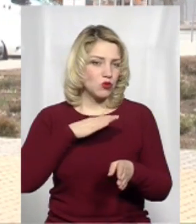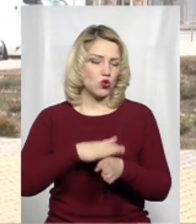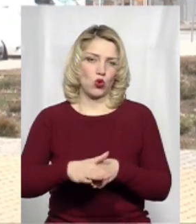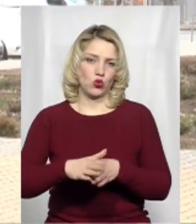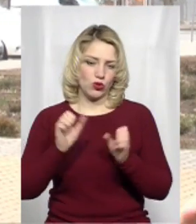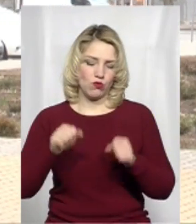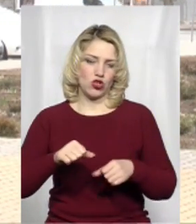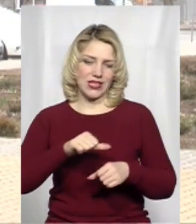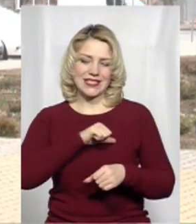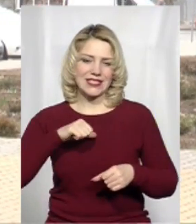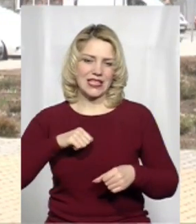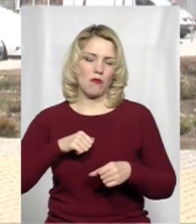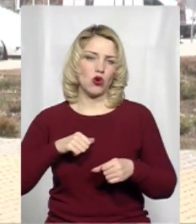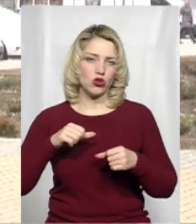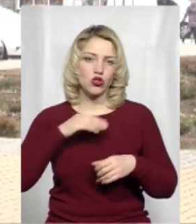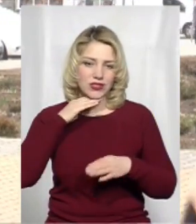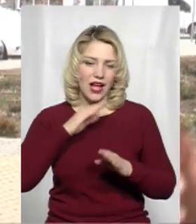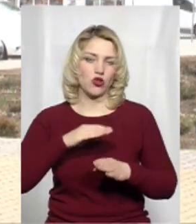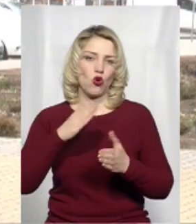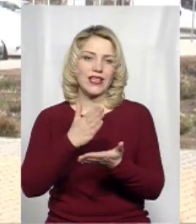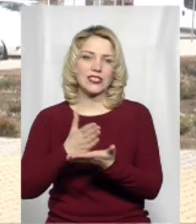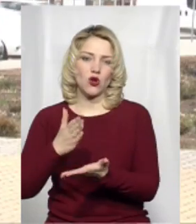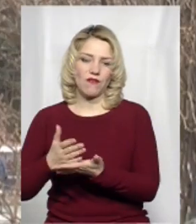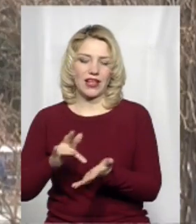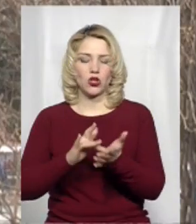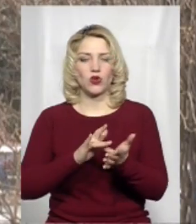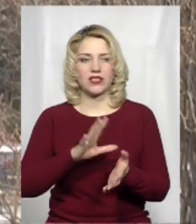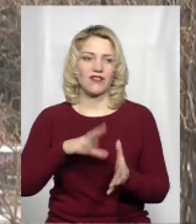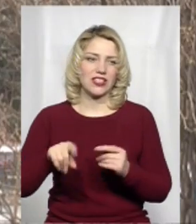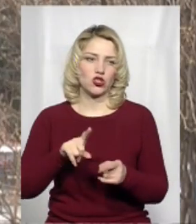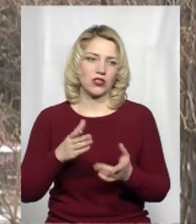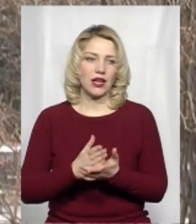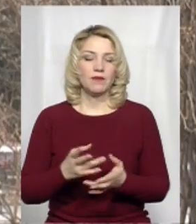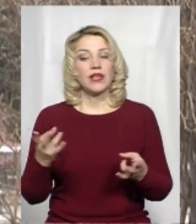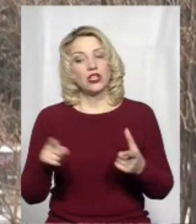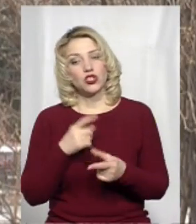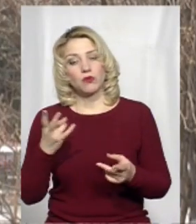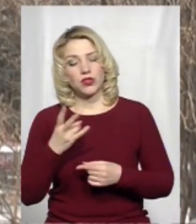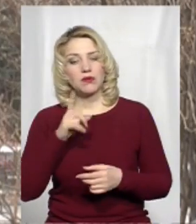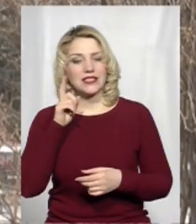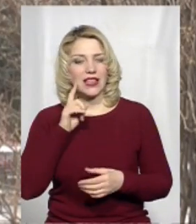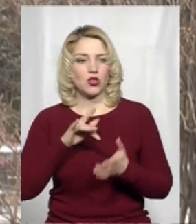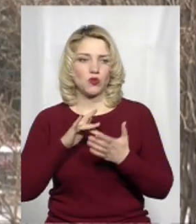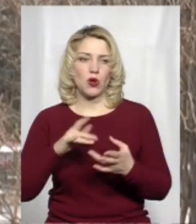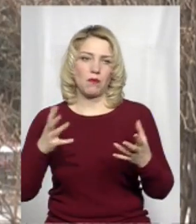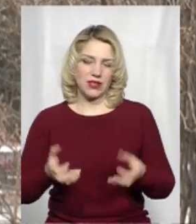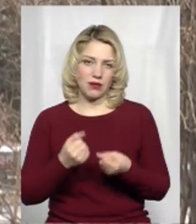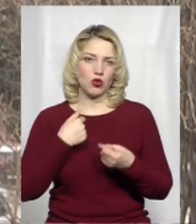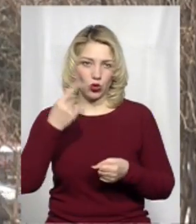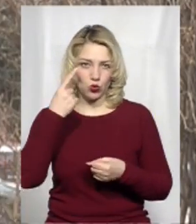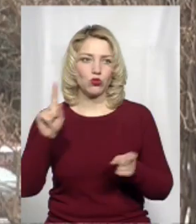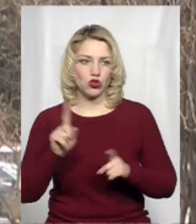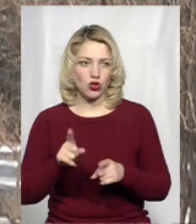існувати якраз ось на цьому туризмі і все, що навколо нього крутиться. Чи потрібна зеленому туризму підтримка? Я думаю, що однозначно,